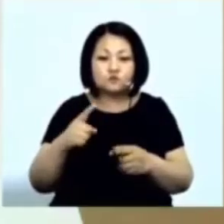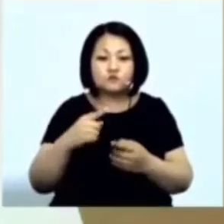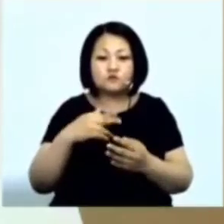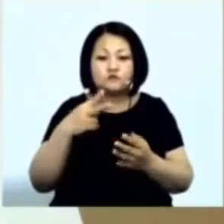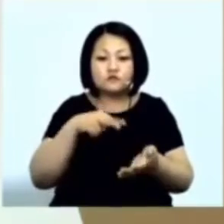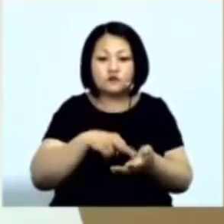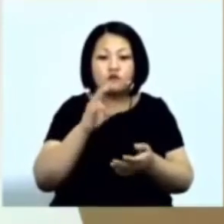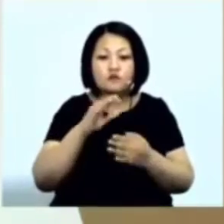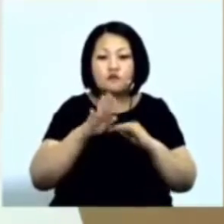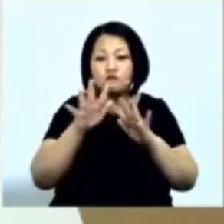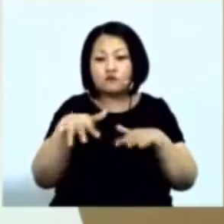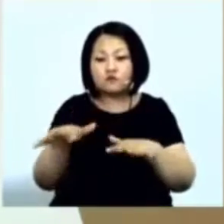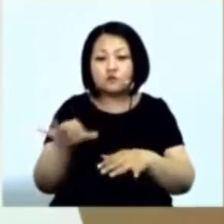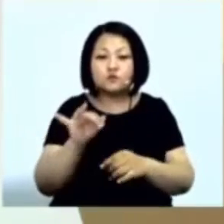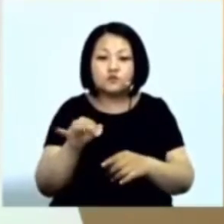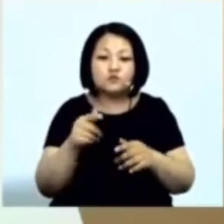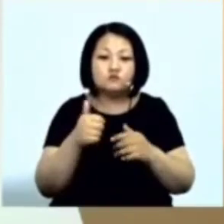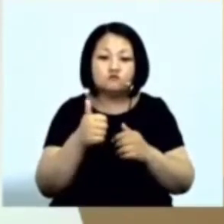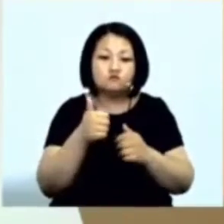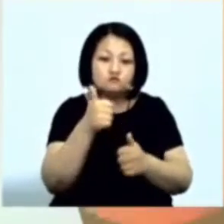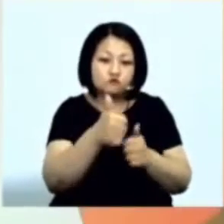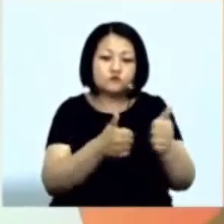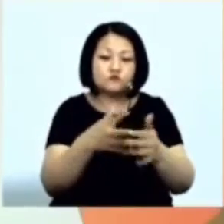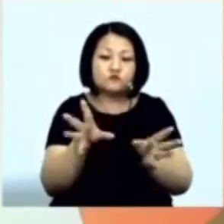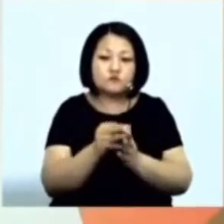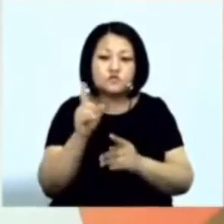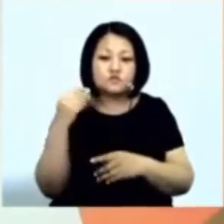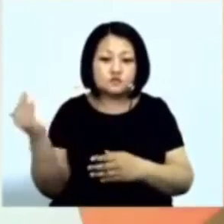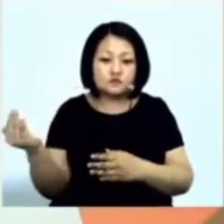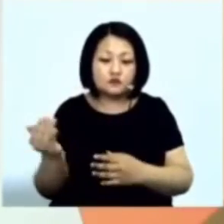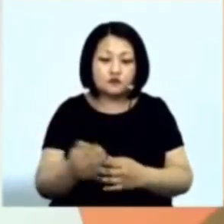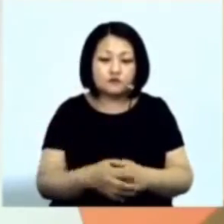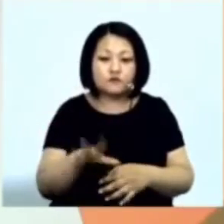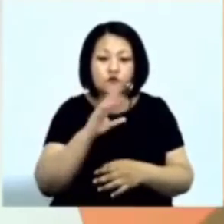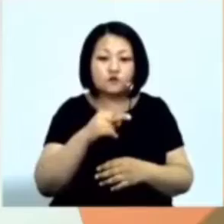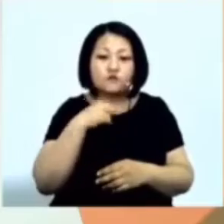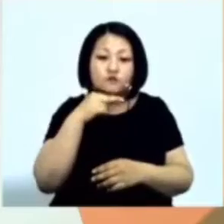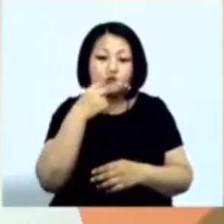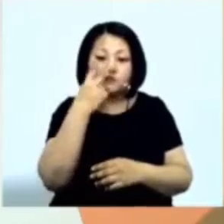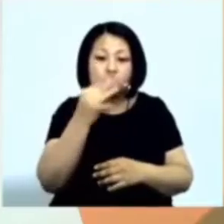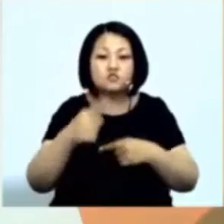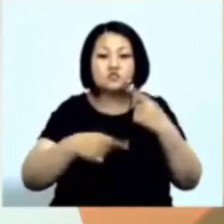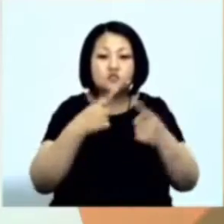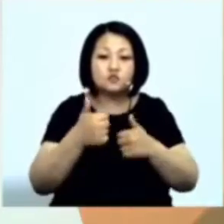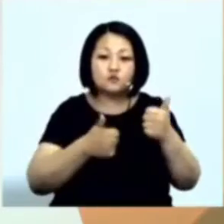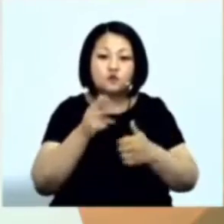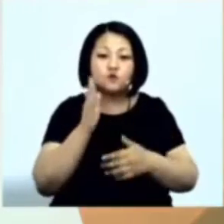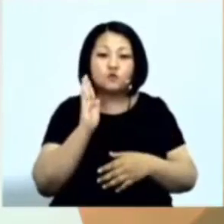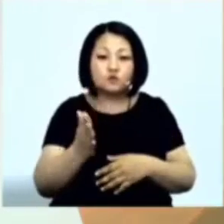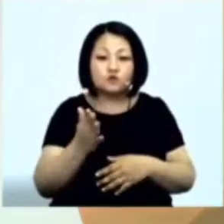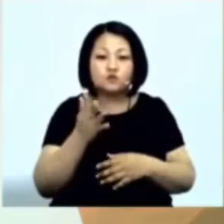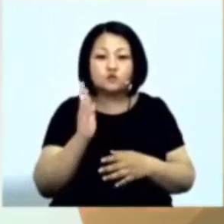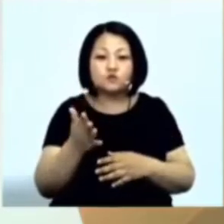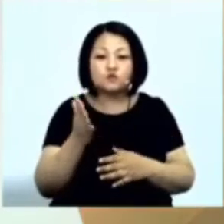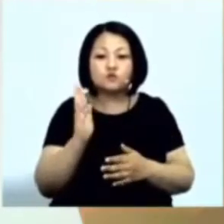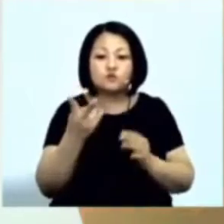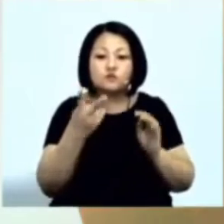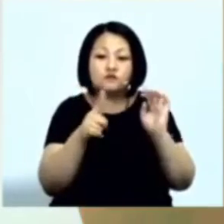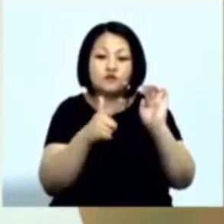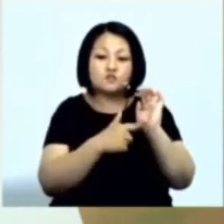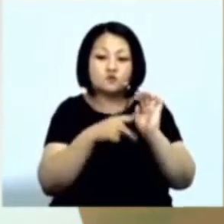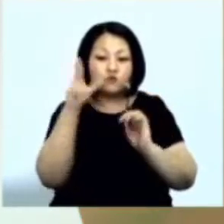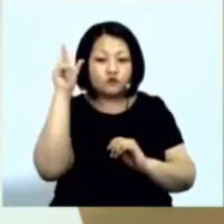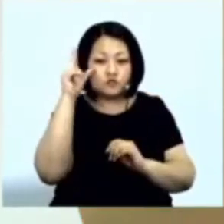Двигаться вместе с ней Все внимательно смотреть И следующий марафон Который будет уже 27 числа